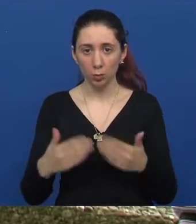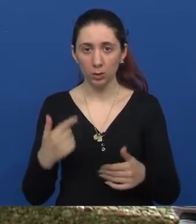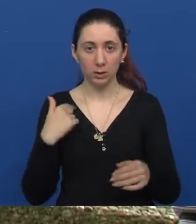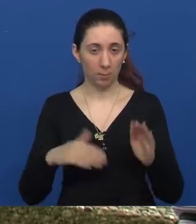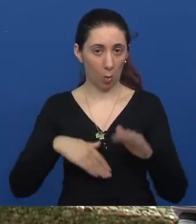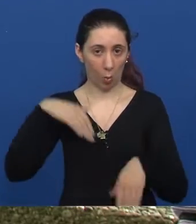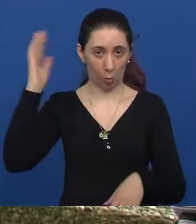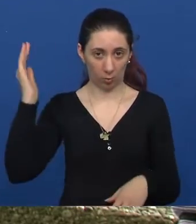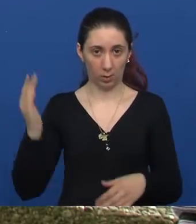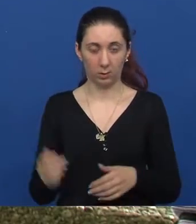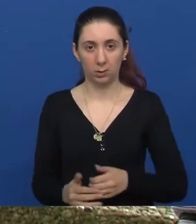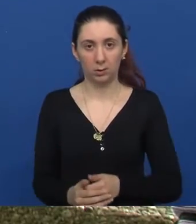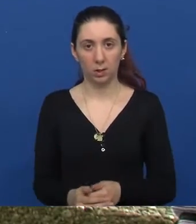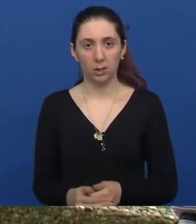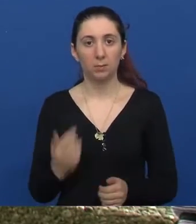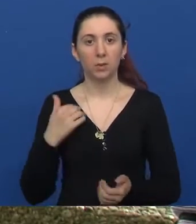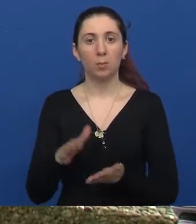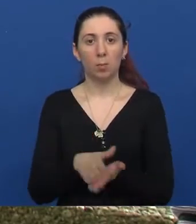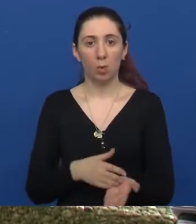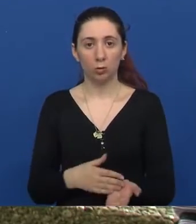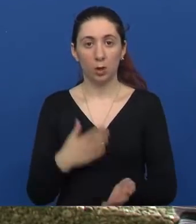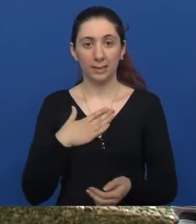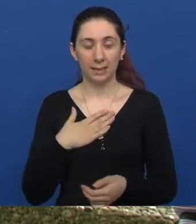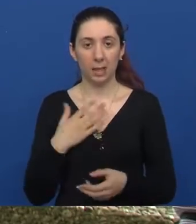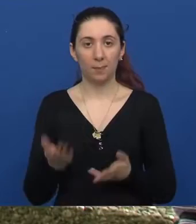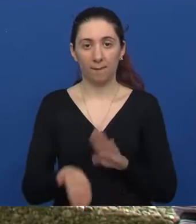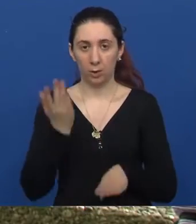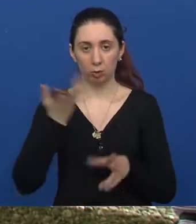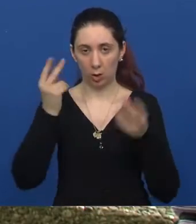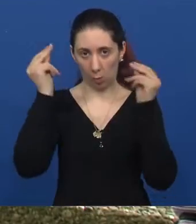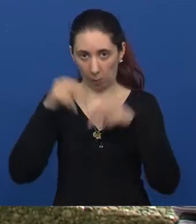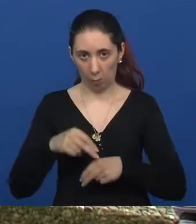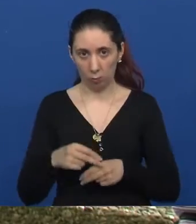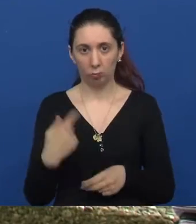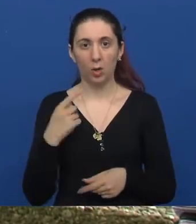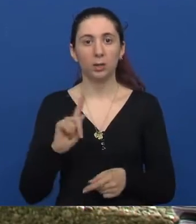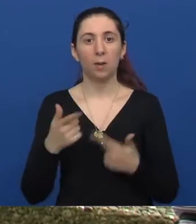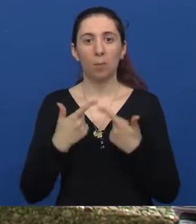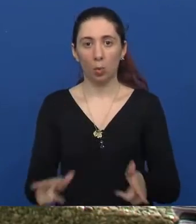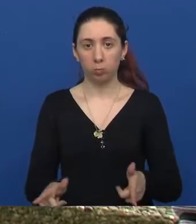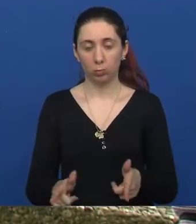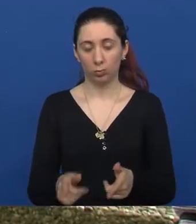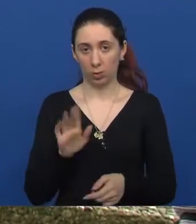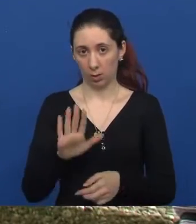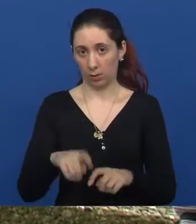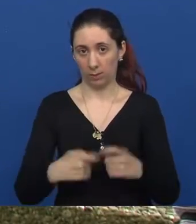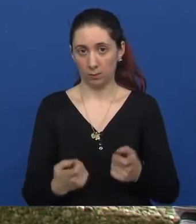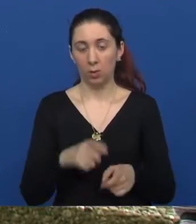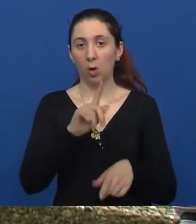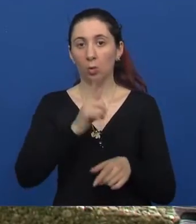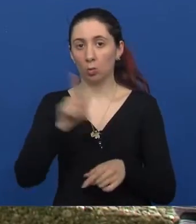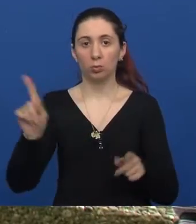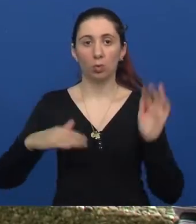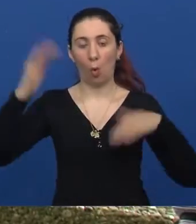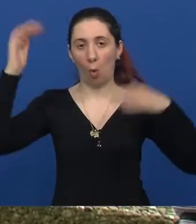odrasla i ono, počela sam sebe više cijeniti i nisam više dopuštala takve stvari. A i drugi su